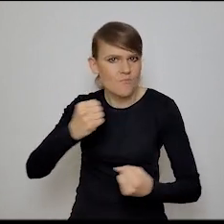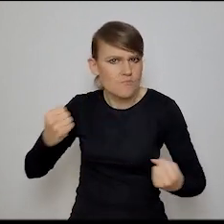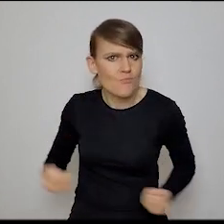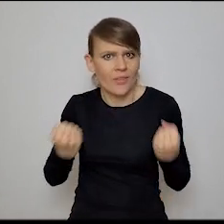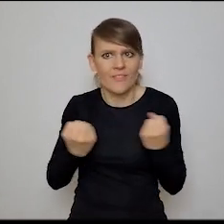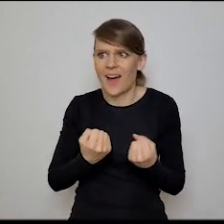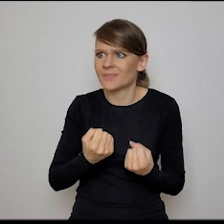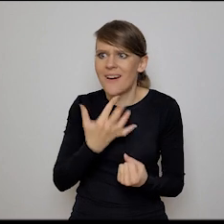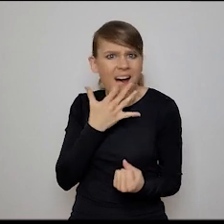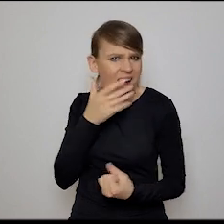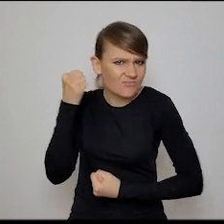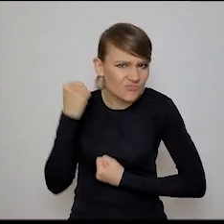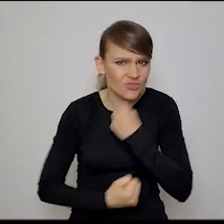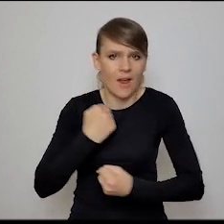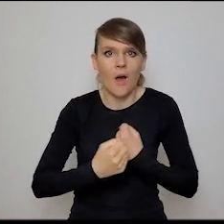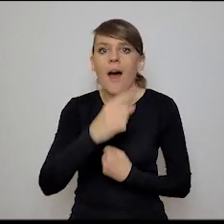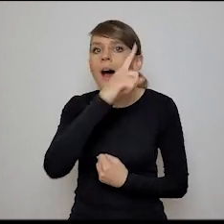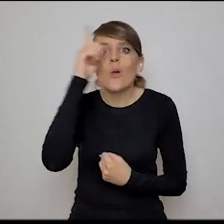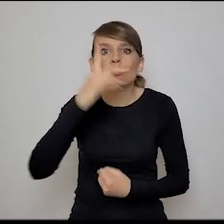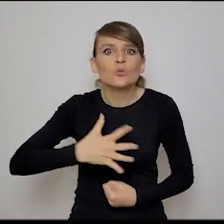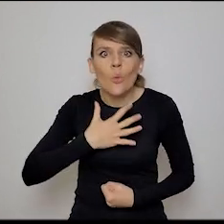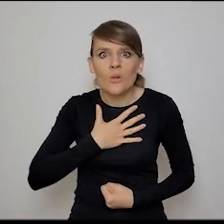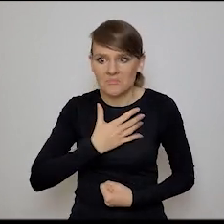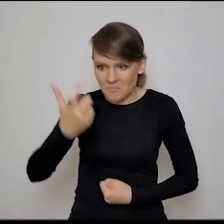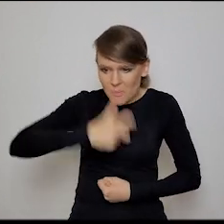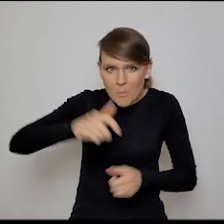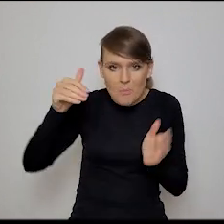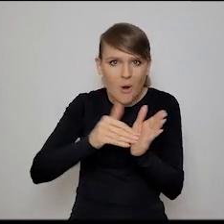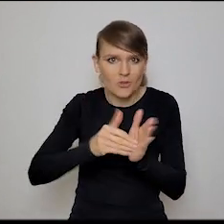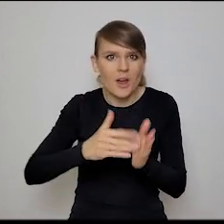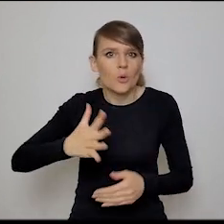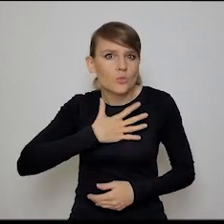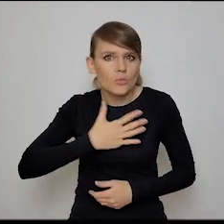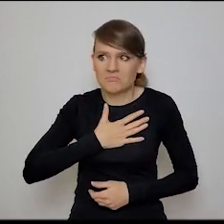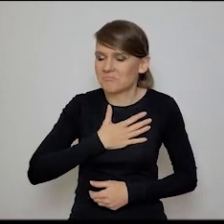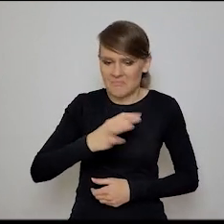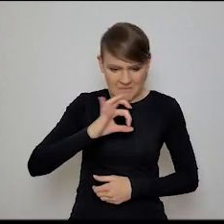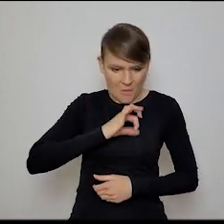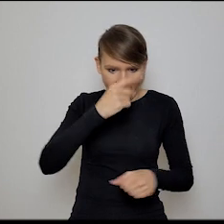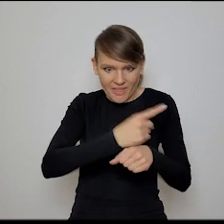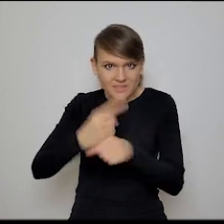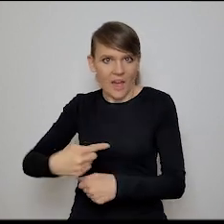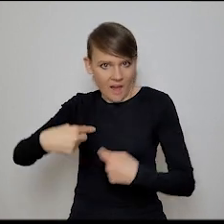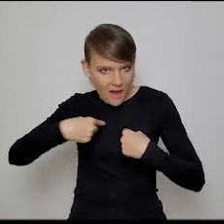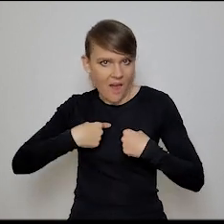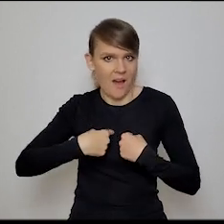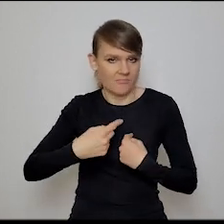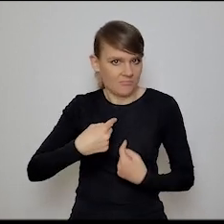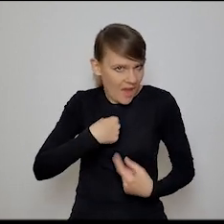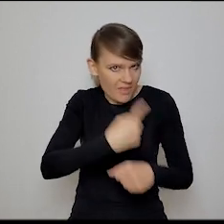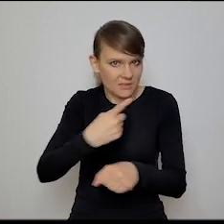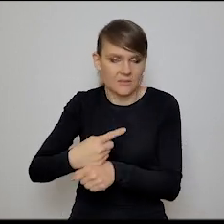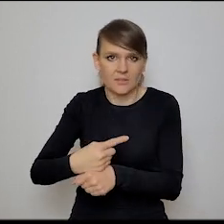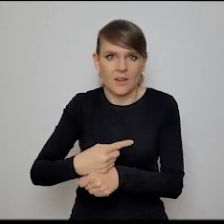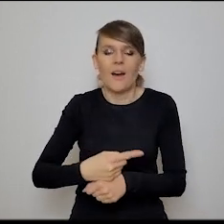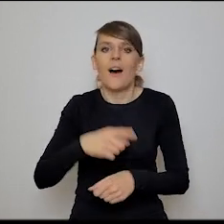zaangażowanie ludzi rośnie, bo czują, że są potrzebni, czują, że są autorami swoich decyzji i per saldo to